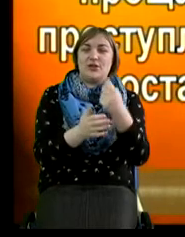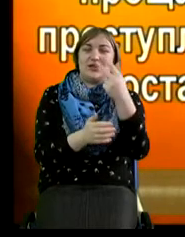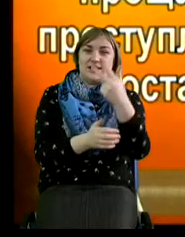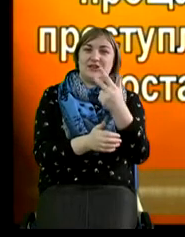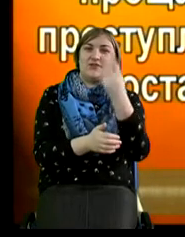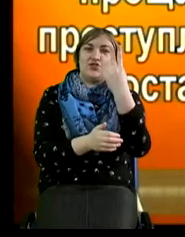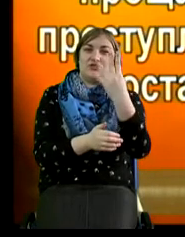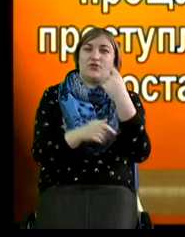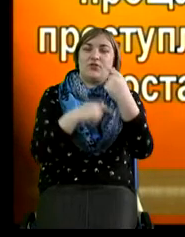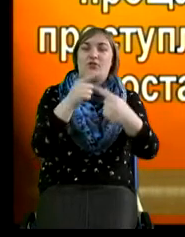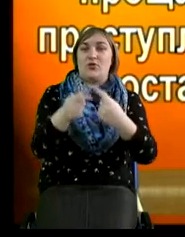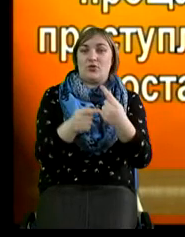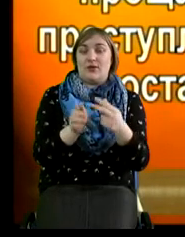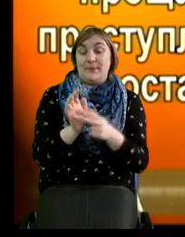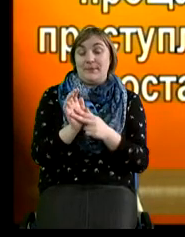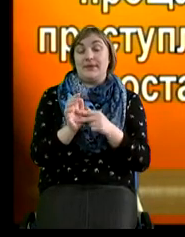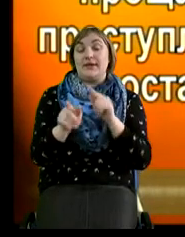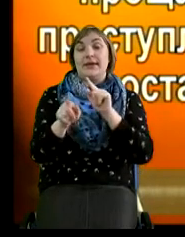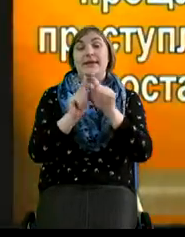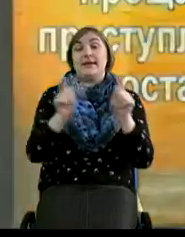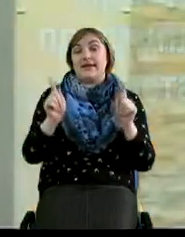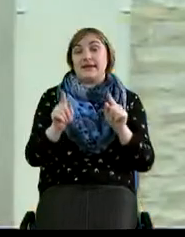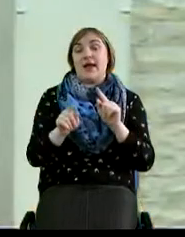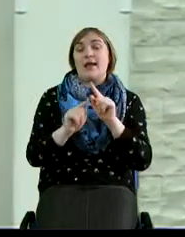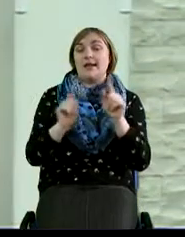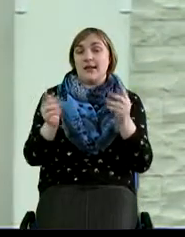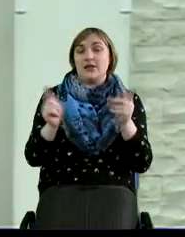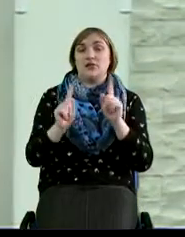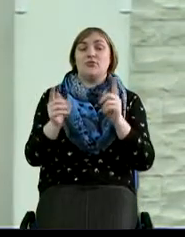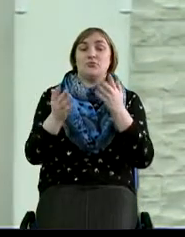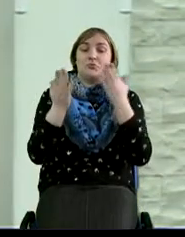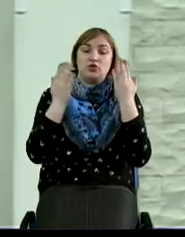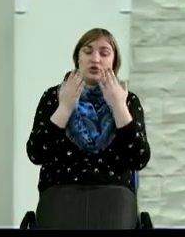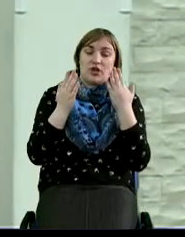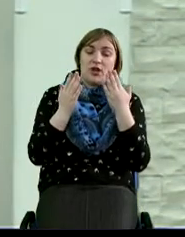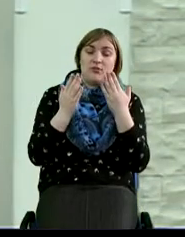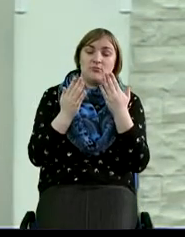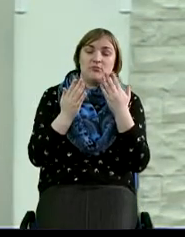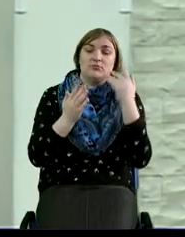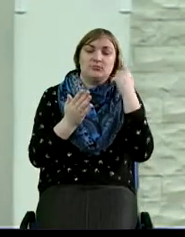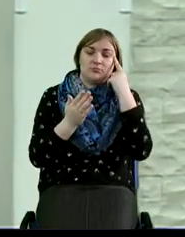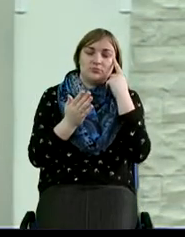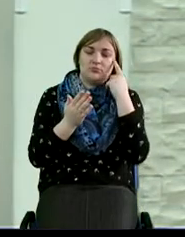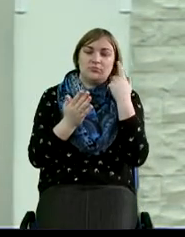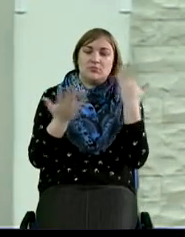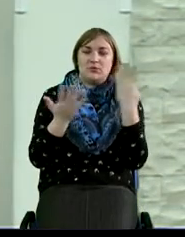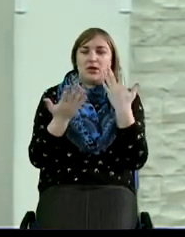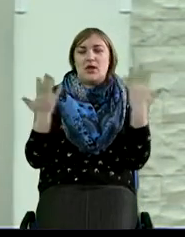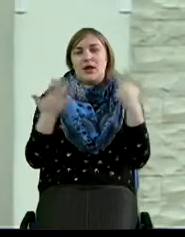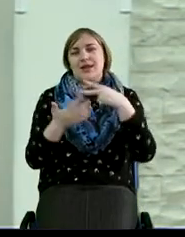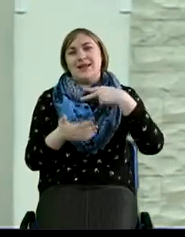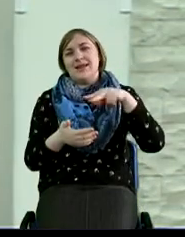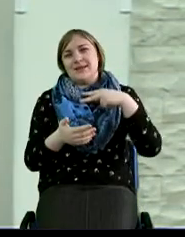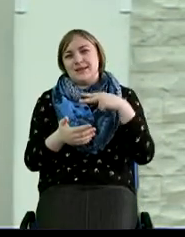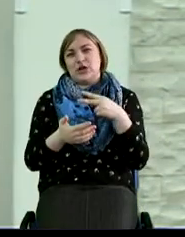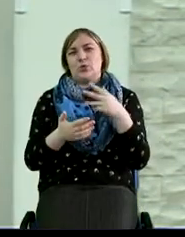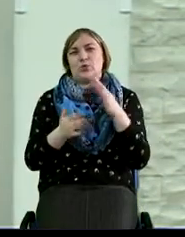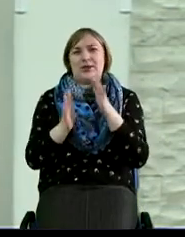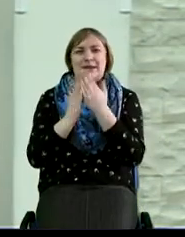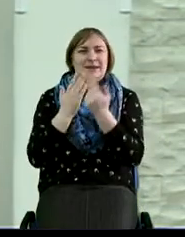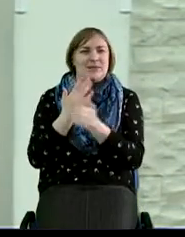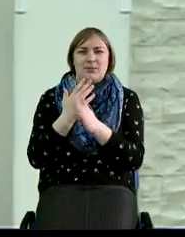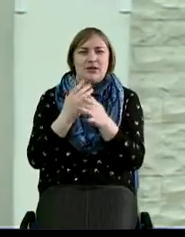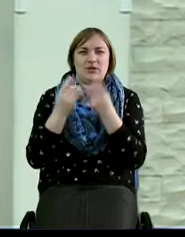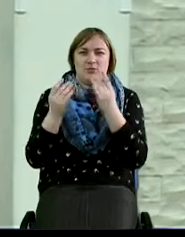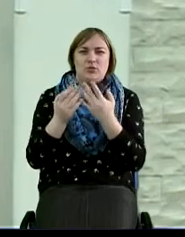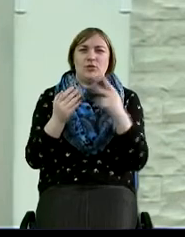Аминь. То есть иногда некоторые вещи, которые мы читать можем, скажем так, в какой-то литературе, не библейской,